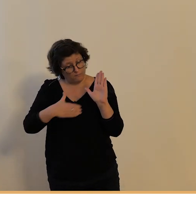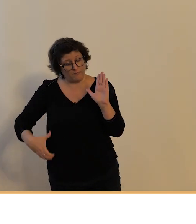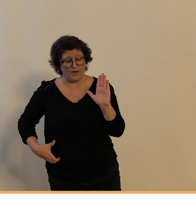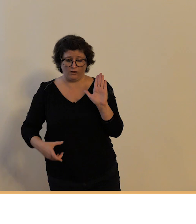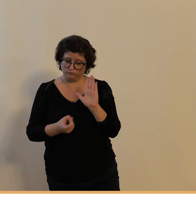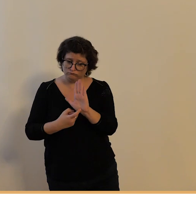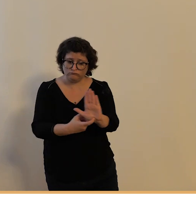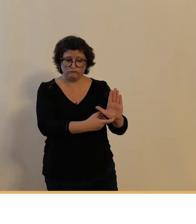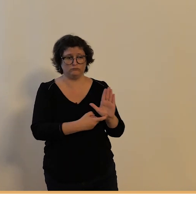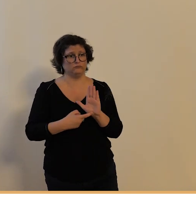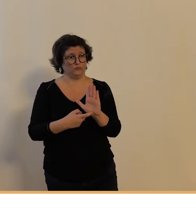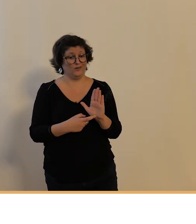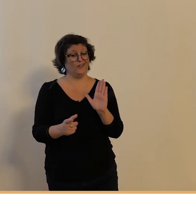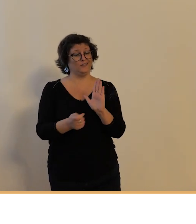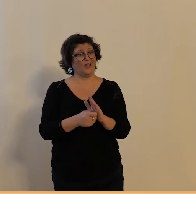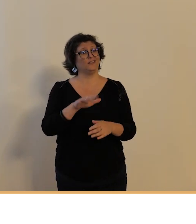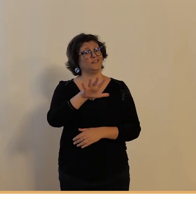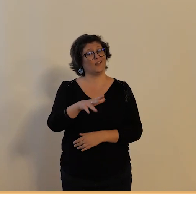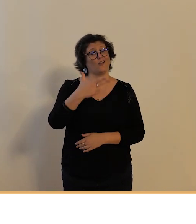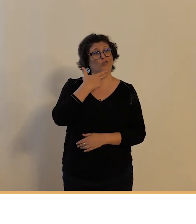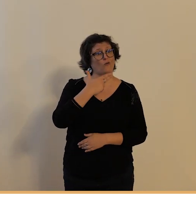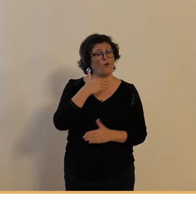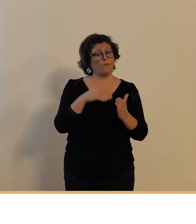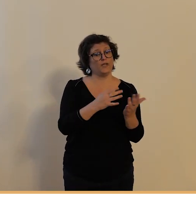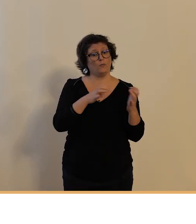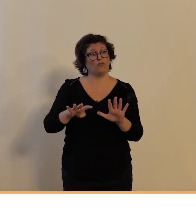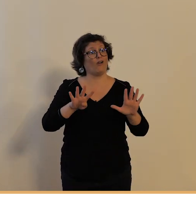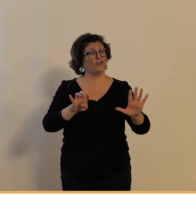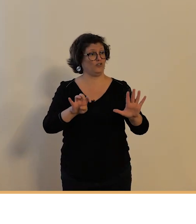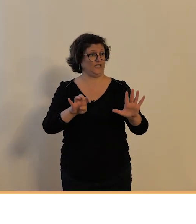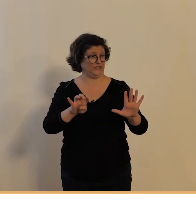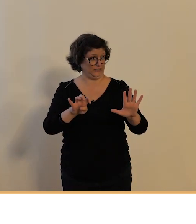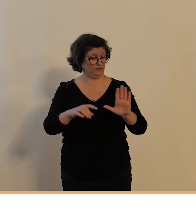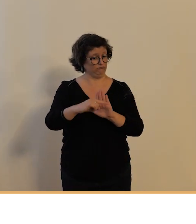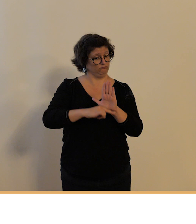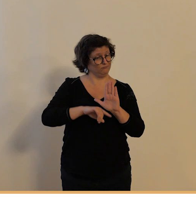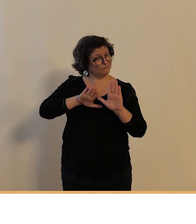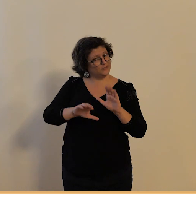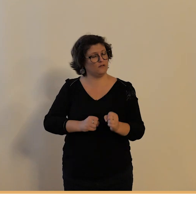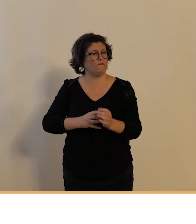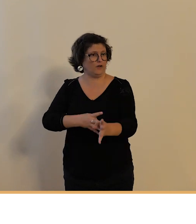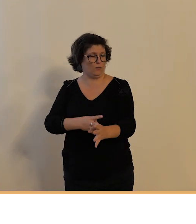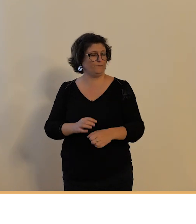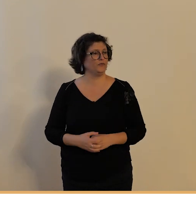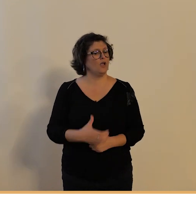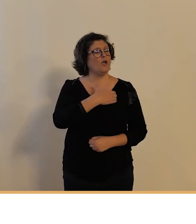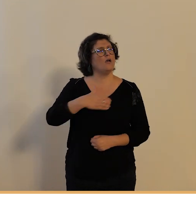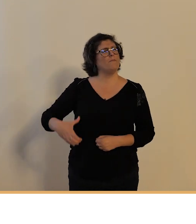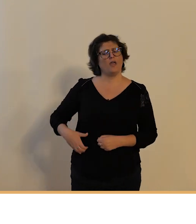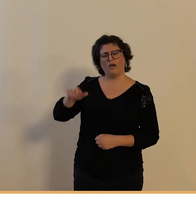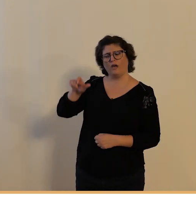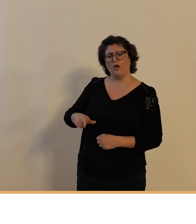municipalité le 5 novembre 1890 le règlement de l'usage du vélo à tour et le maire Alfred Fournier